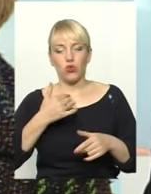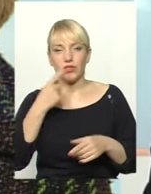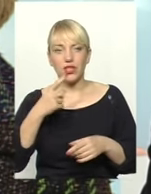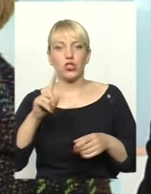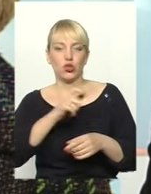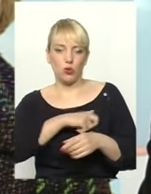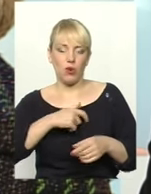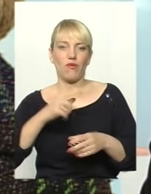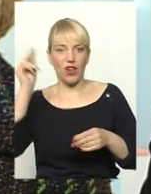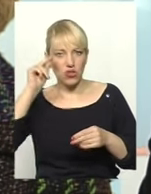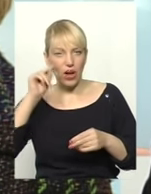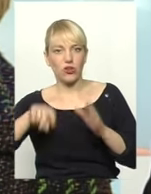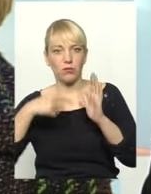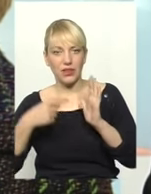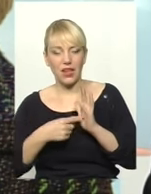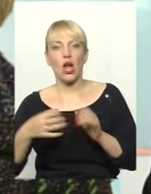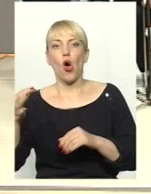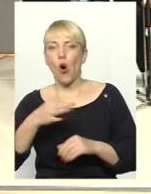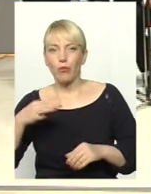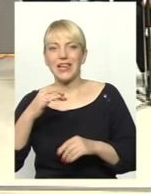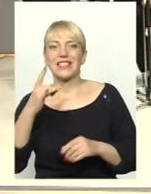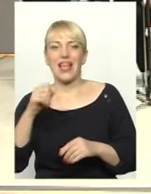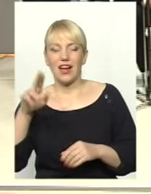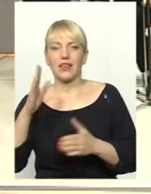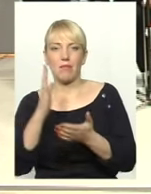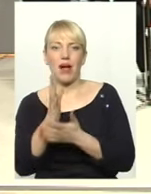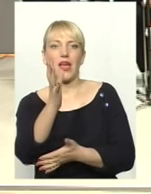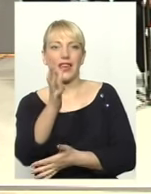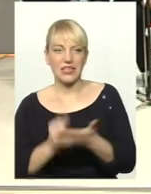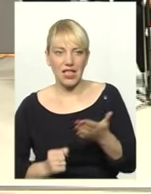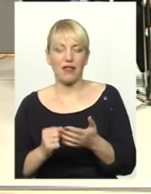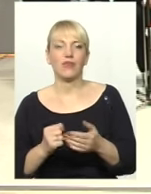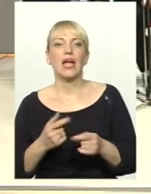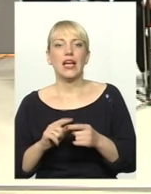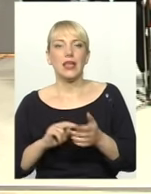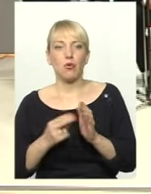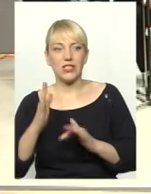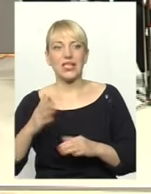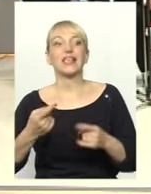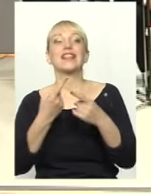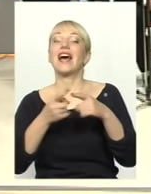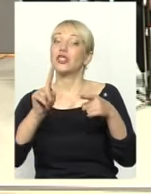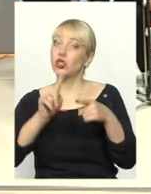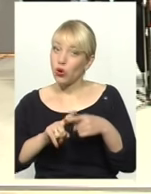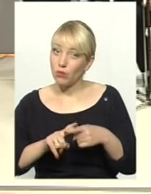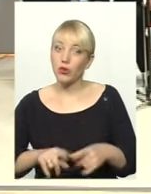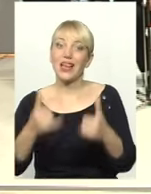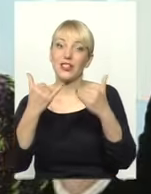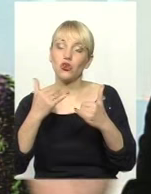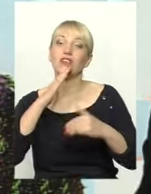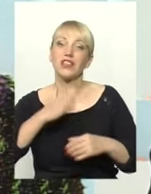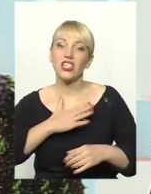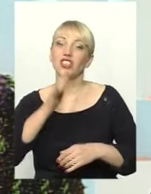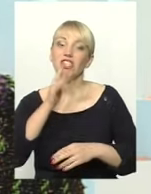працюють над розвитком області. Власна рада, магія, резерв і потенціал. А стосовно економічного розвитку, на сьогодні наш час